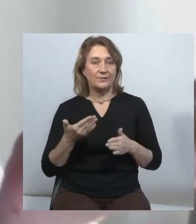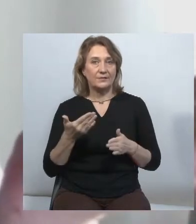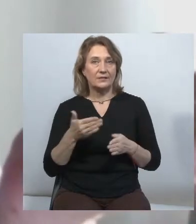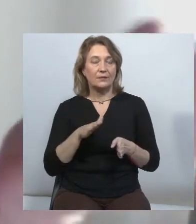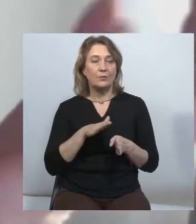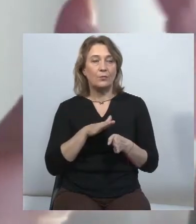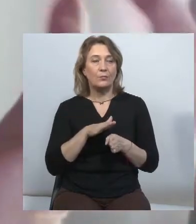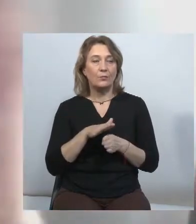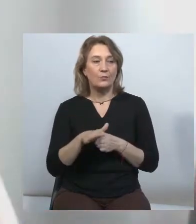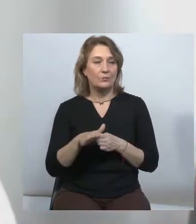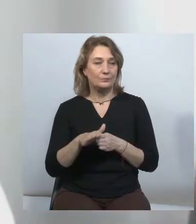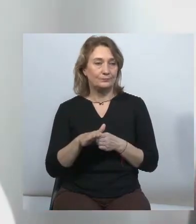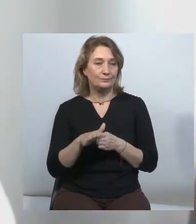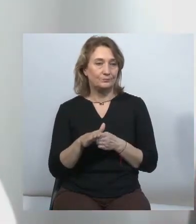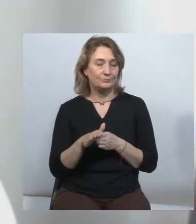розгул,